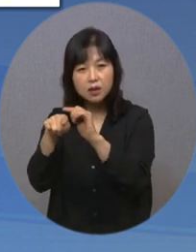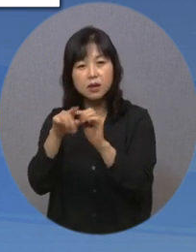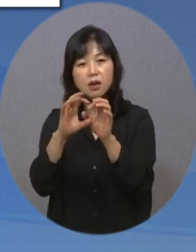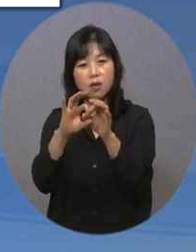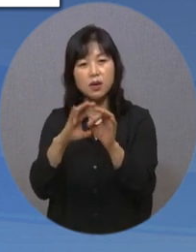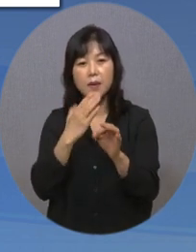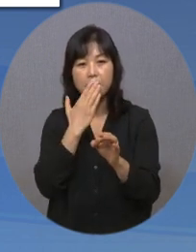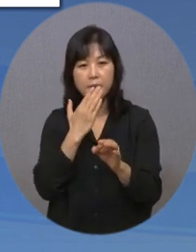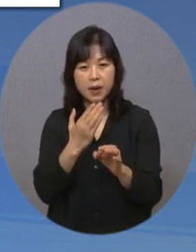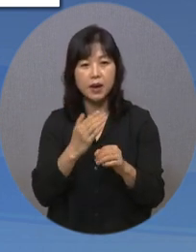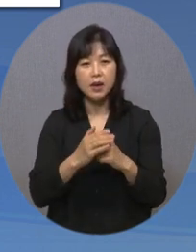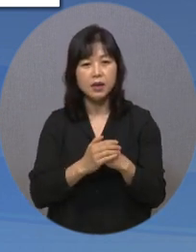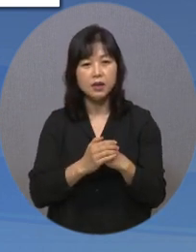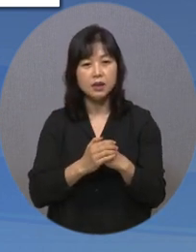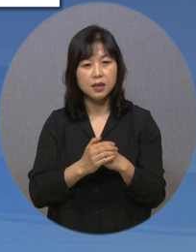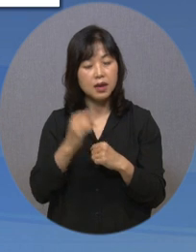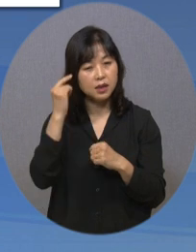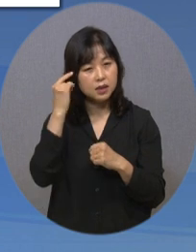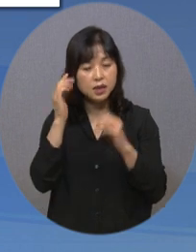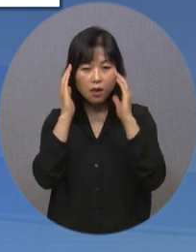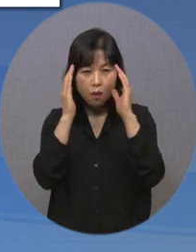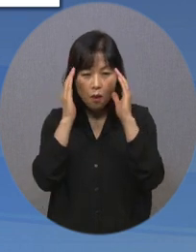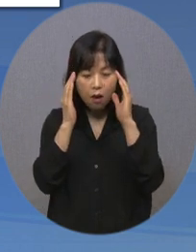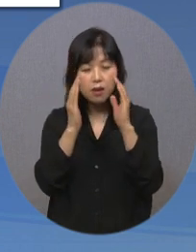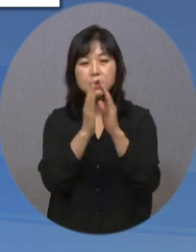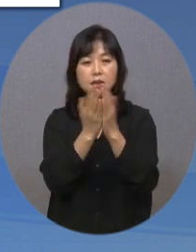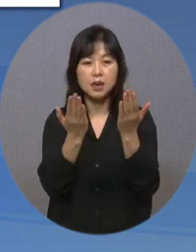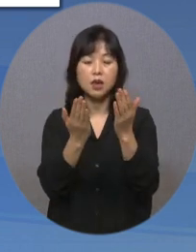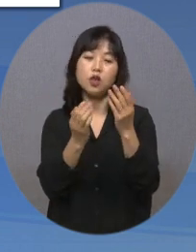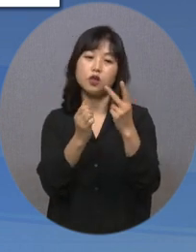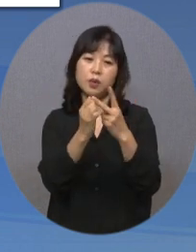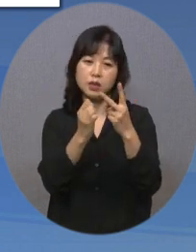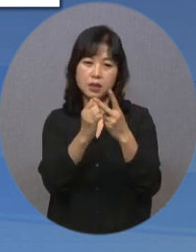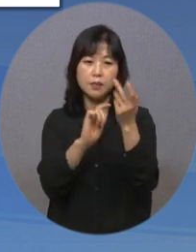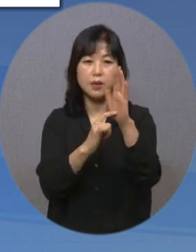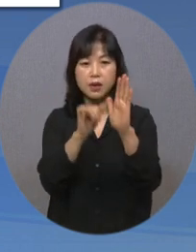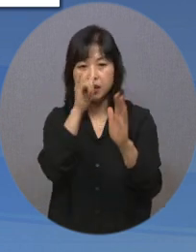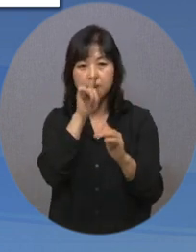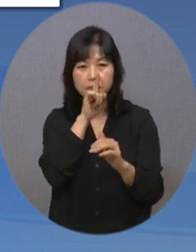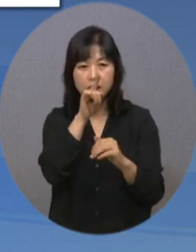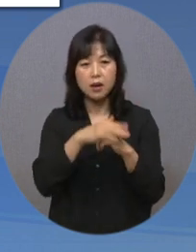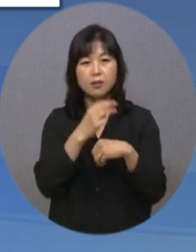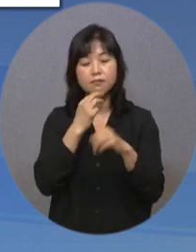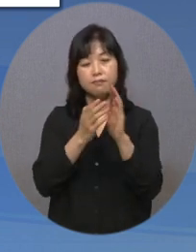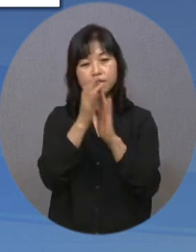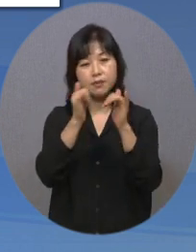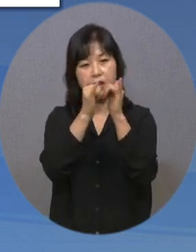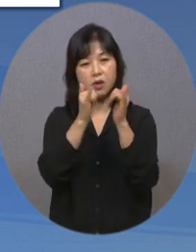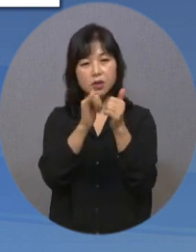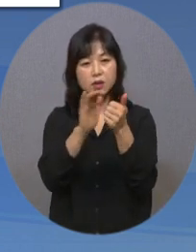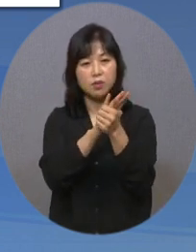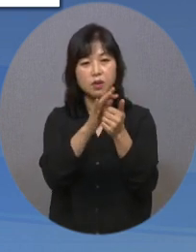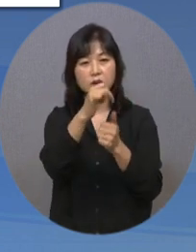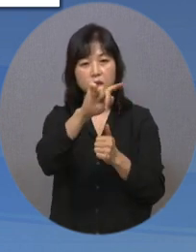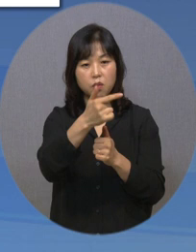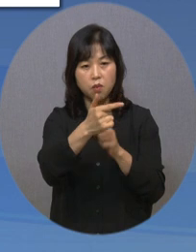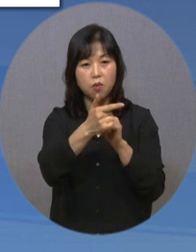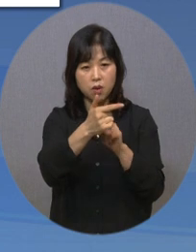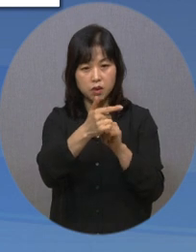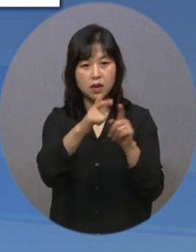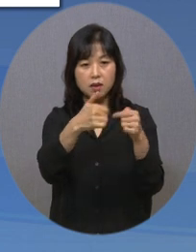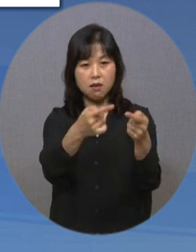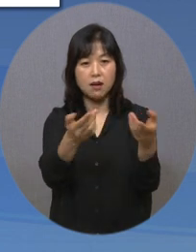인지학습지 2편을 추가한다고 밝혔습니다. 올해는 서울시 사회서비스원 소속 작업치료사가